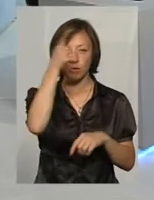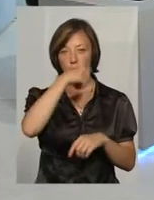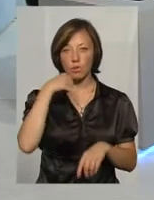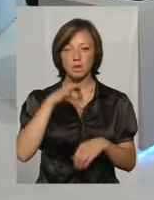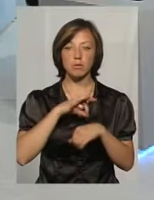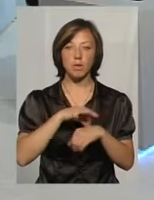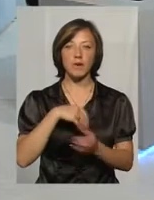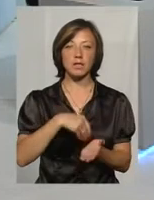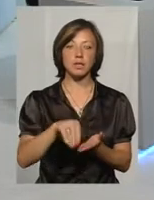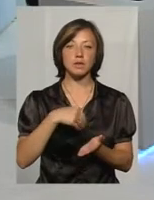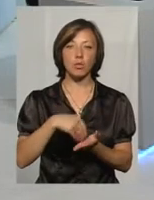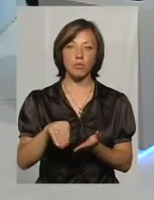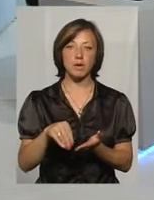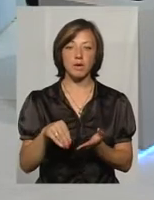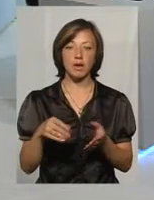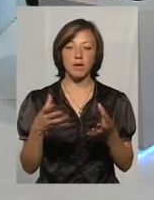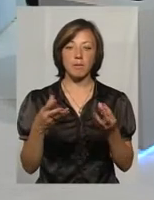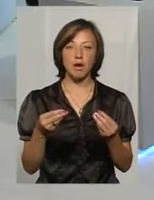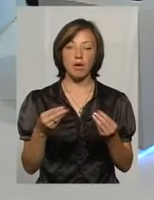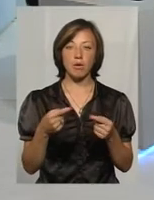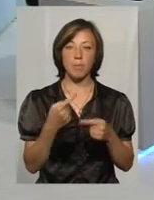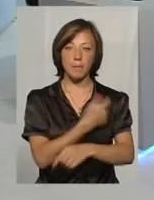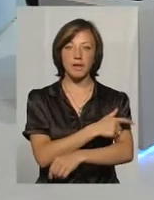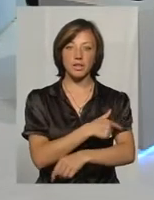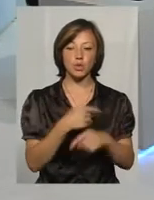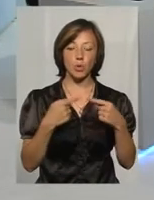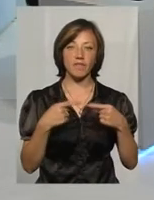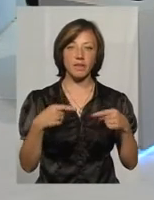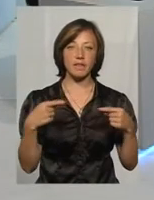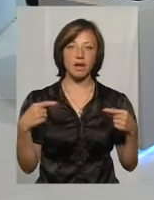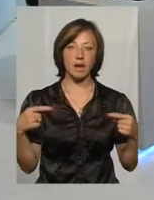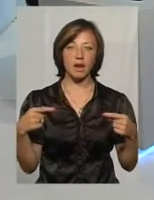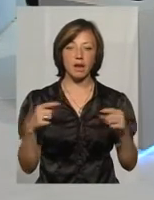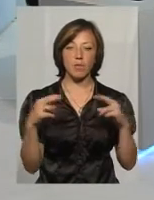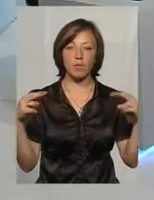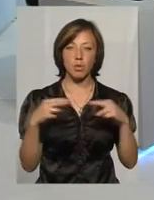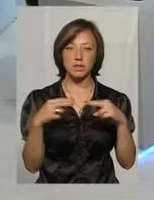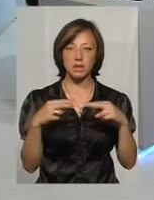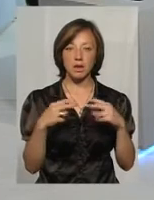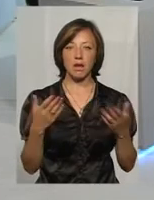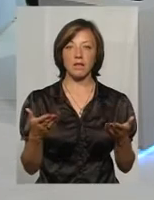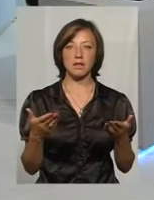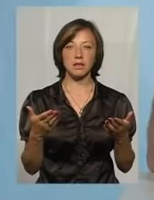закупівля м'якого медичного інвентаря, простиратл, навеличок